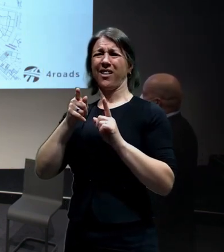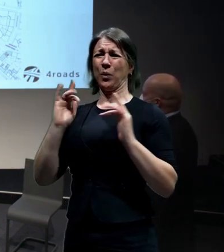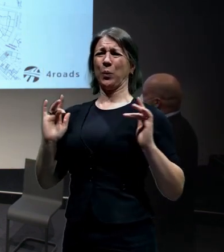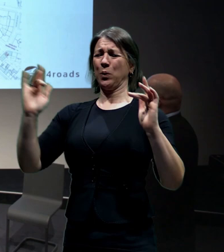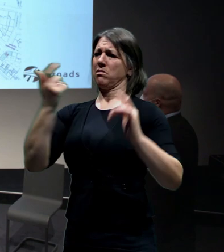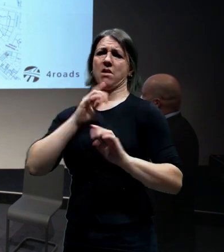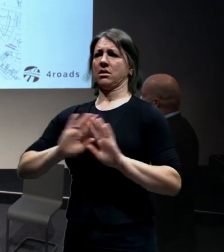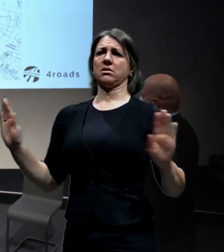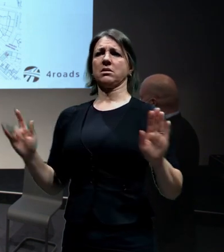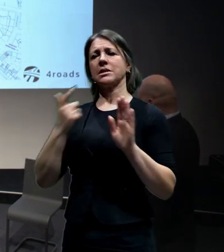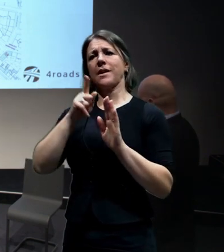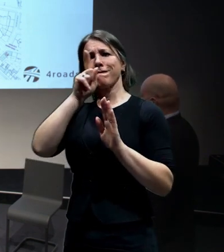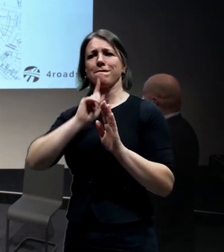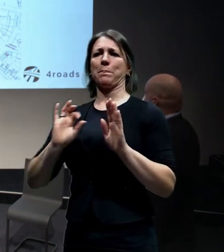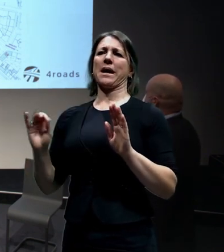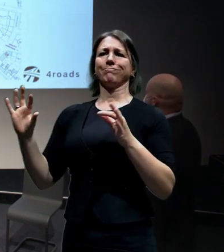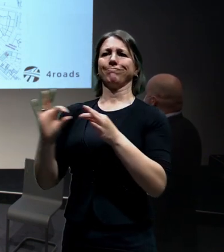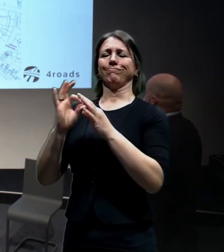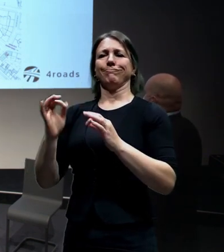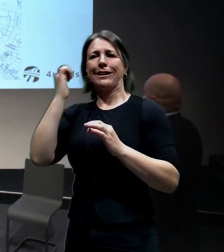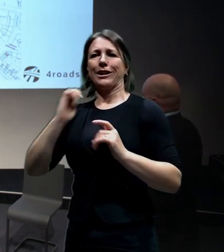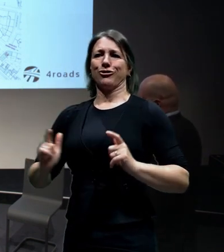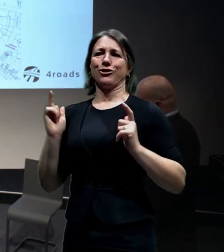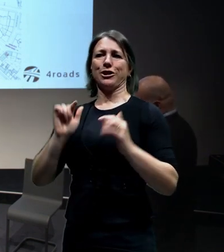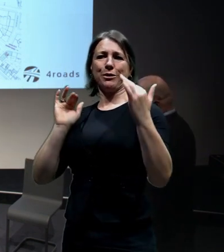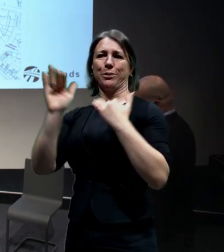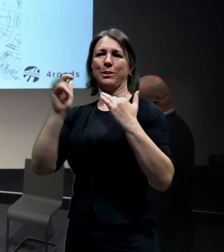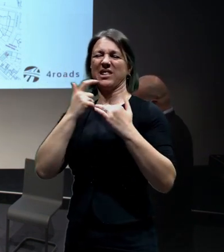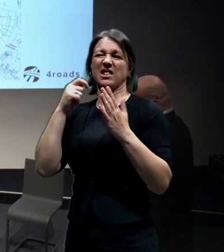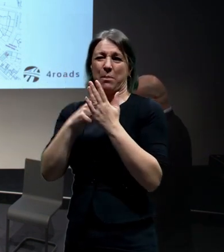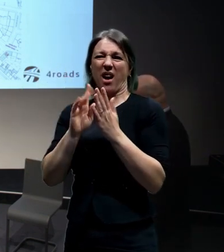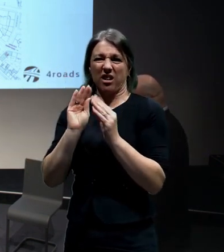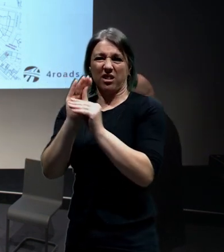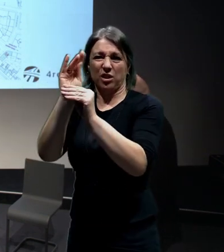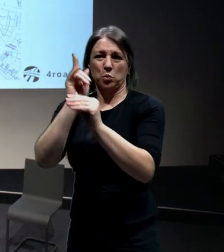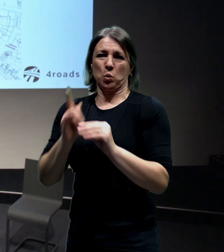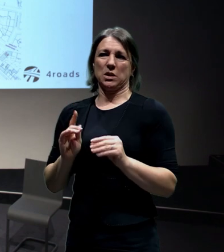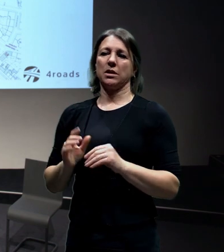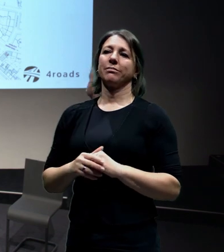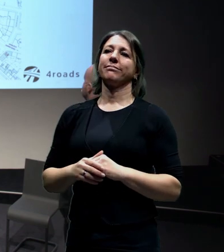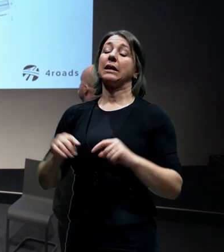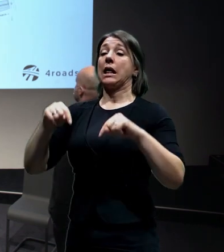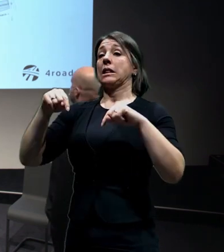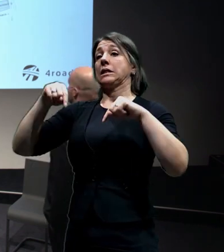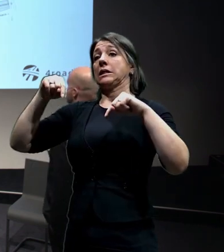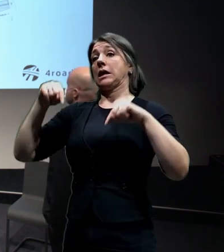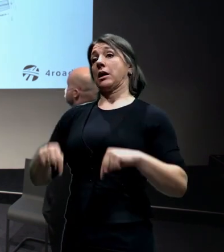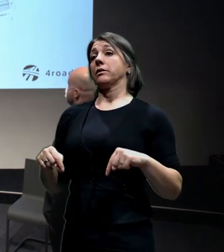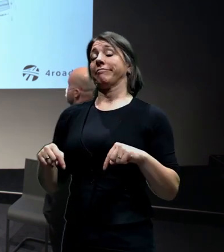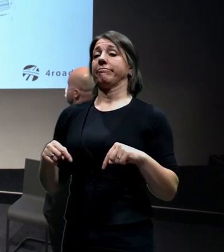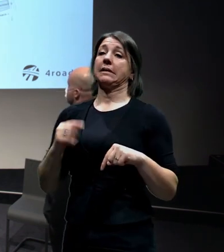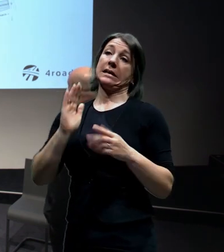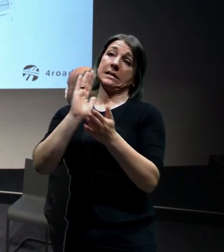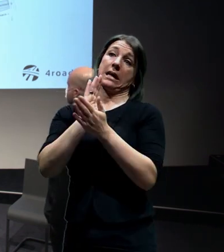pokud by se do budoucna sem chtěl doplnit. V tuhle chvíli my v podstatě máme